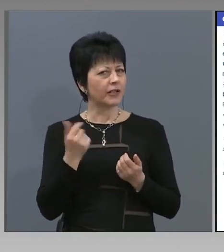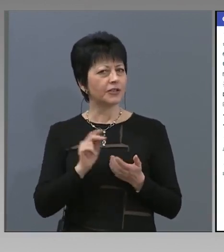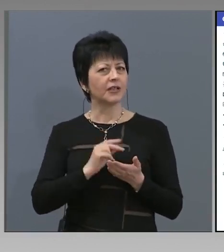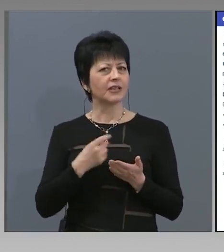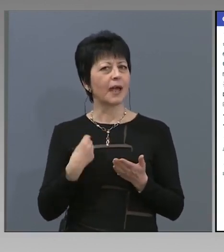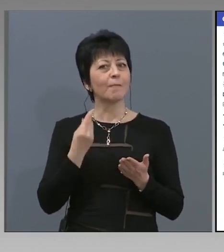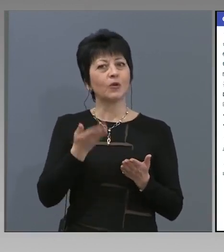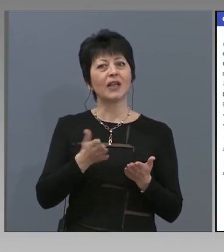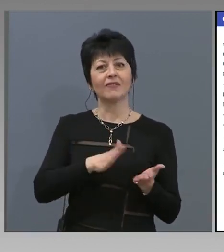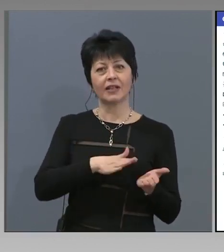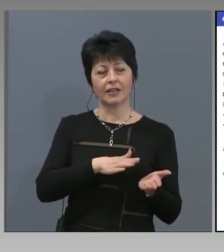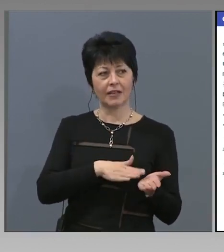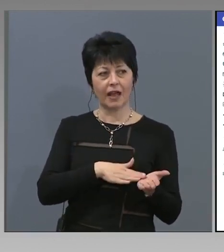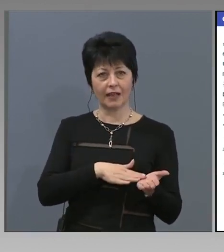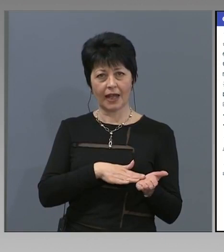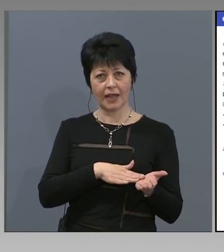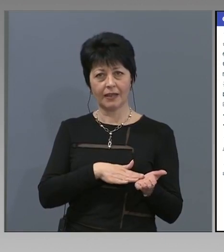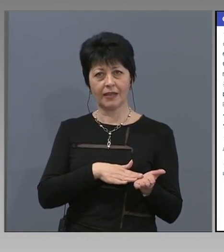данни от